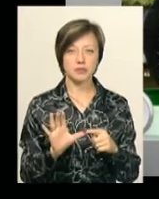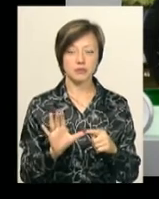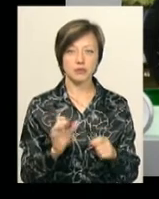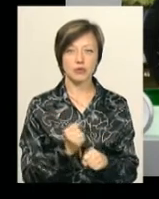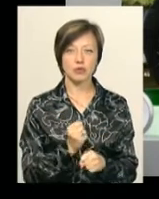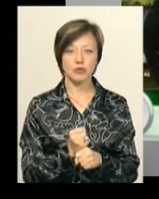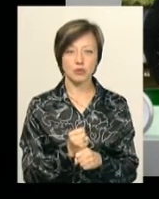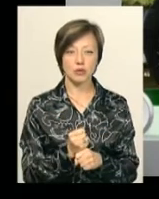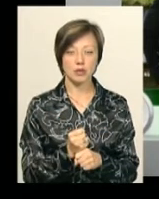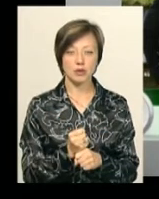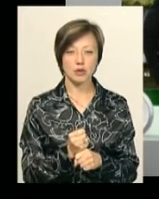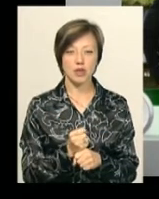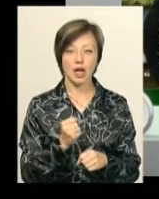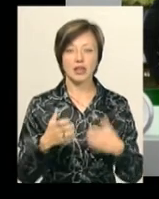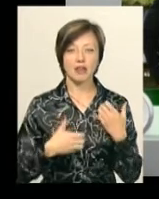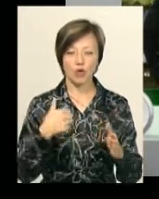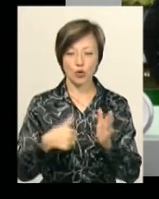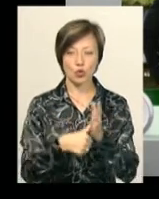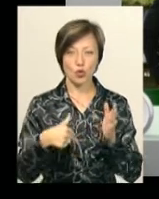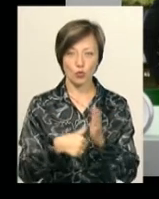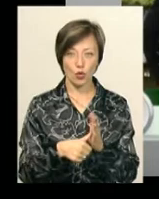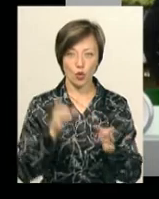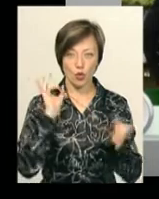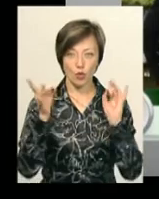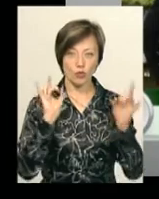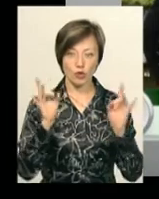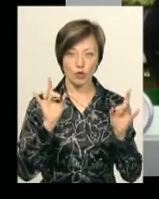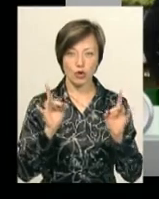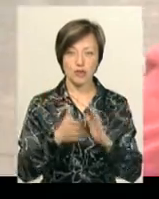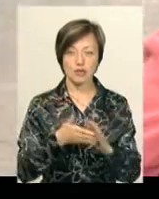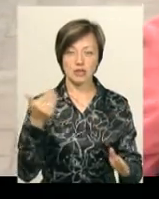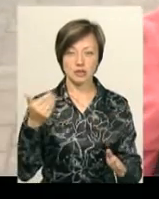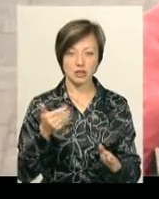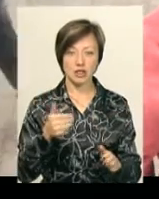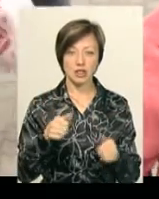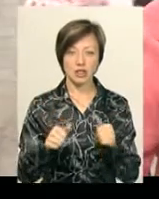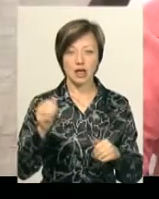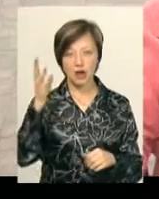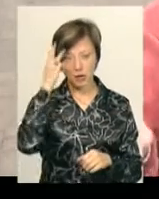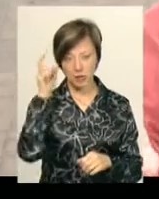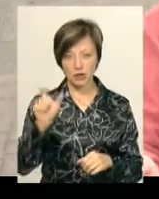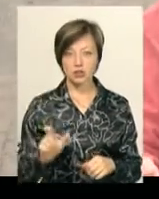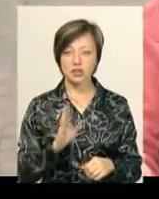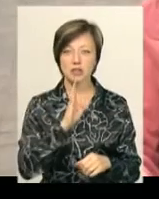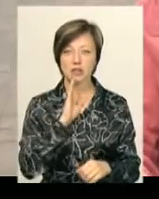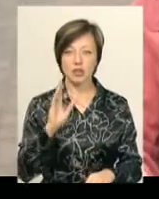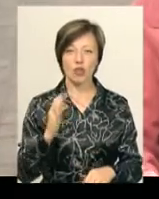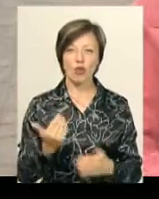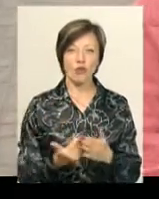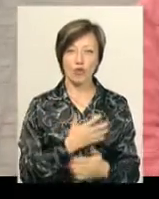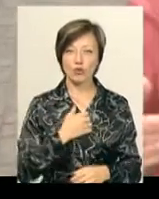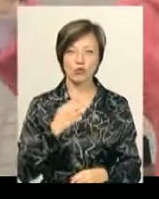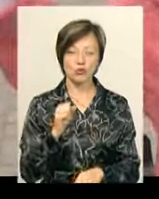робимо тривожну кнопку, яка буде викликати диспетчерів. Хмельничанка Гелина Бев за новою зупинкою не